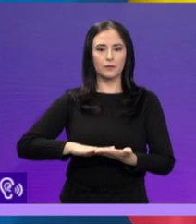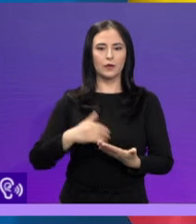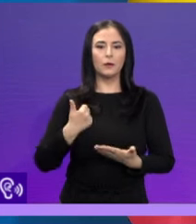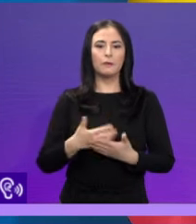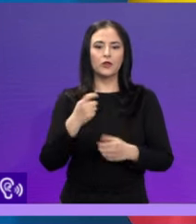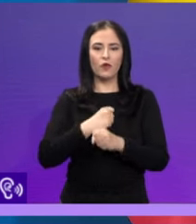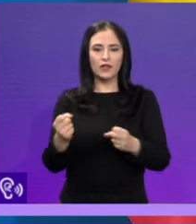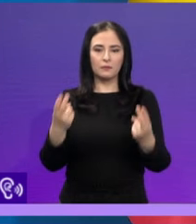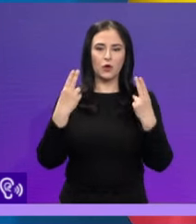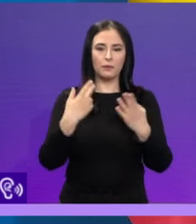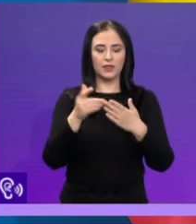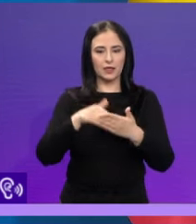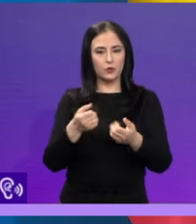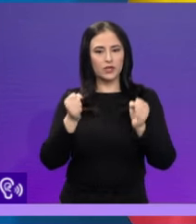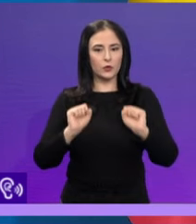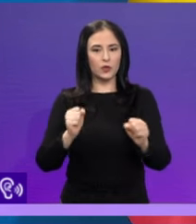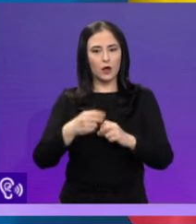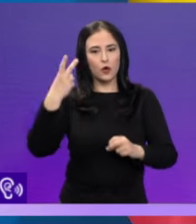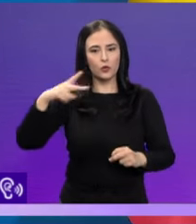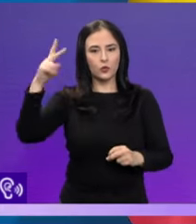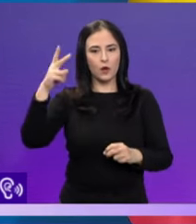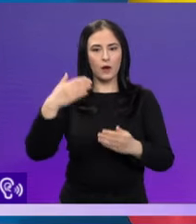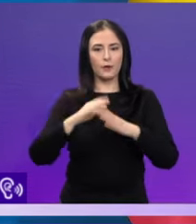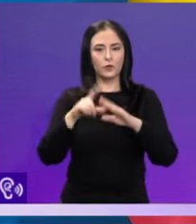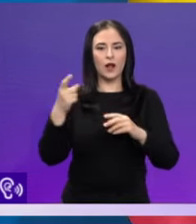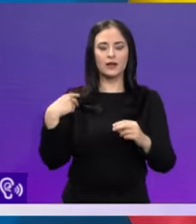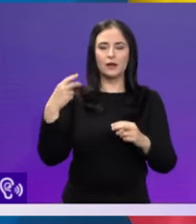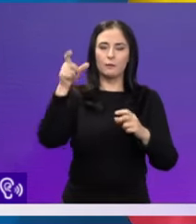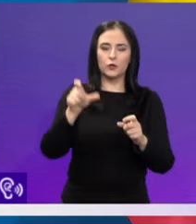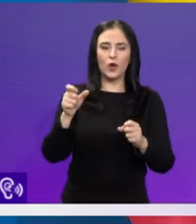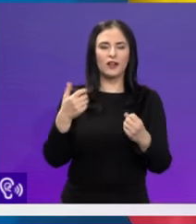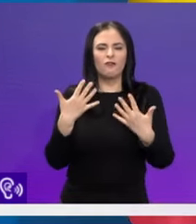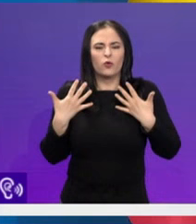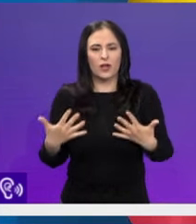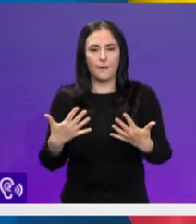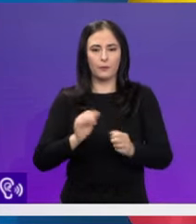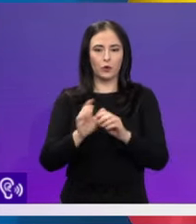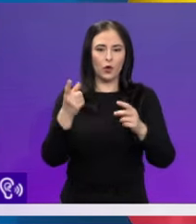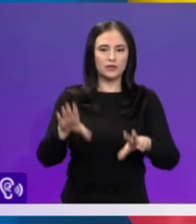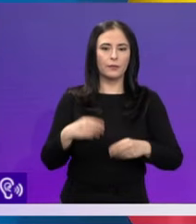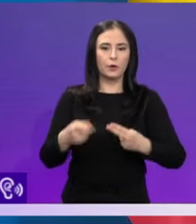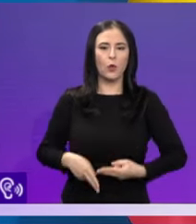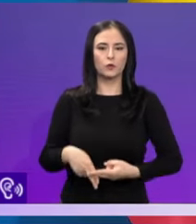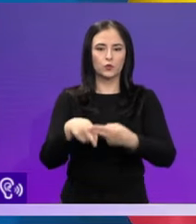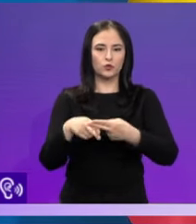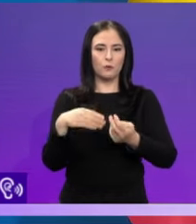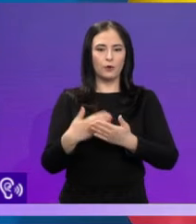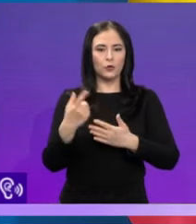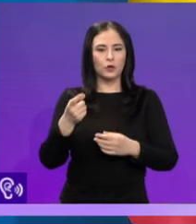important. Trebuie să asigurăm în continuare persoanelor din categoriile vulnerabile dreptul la ajutorul de încălzire și